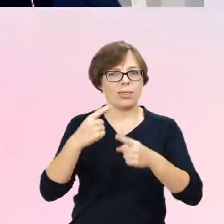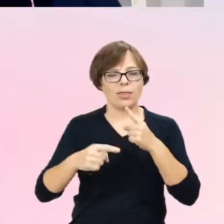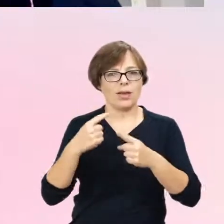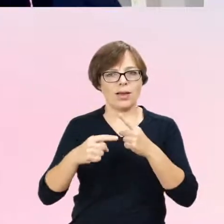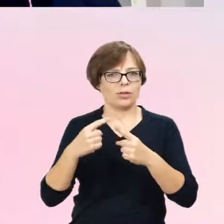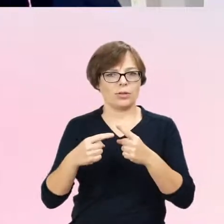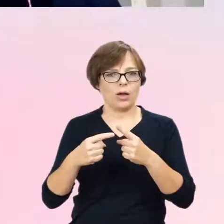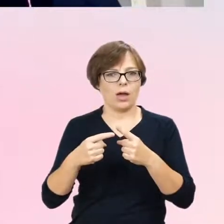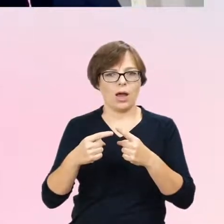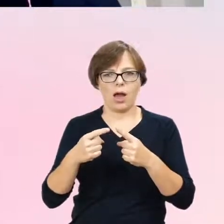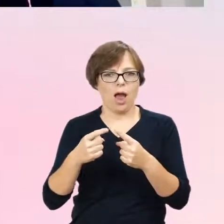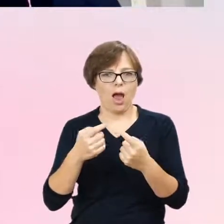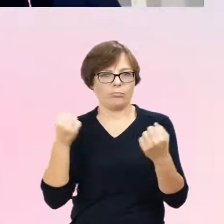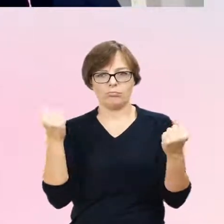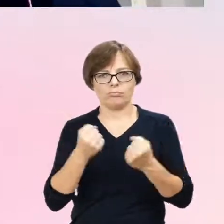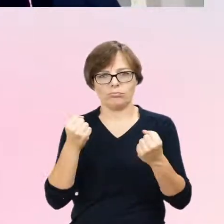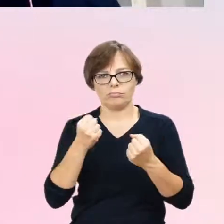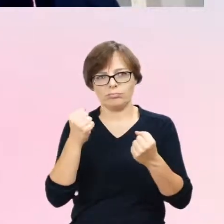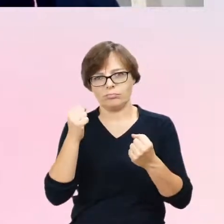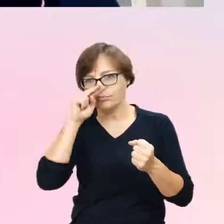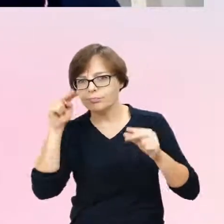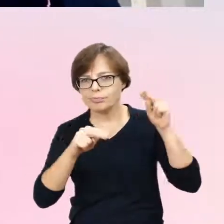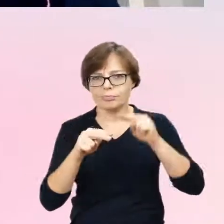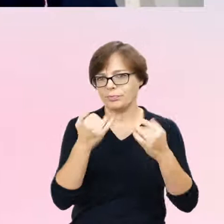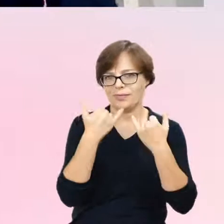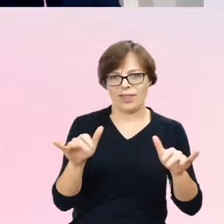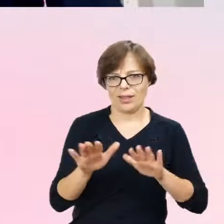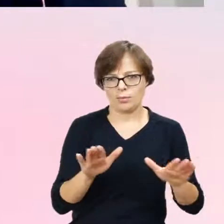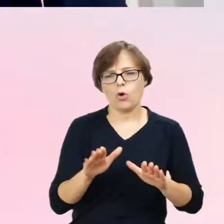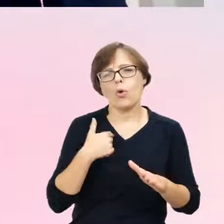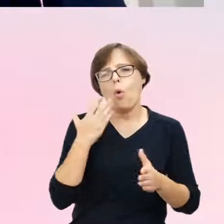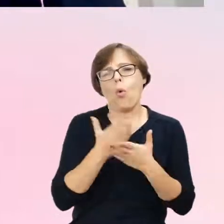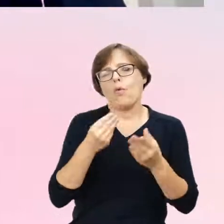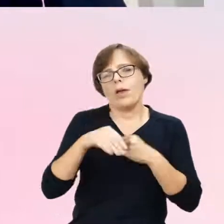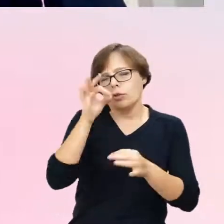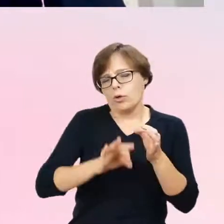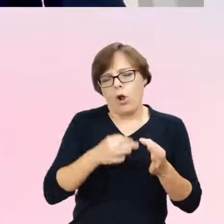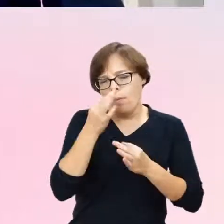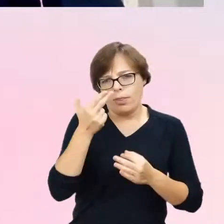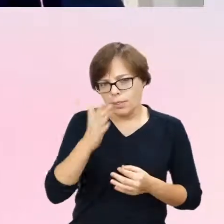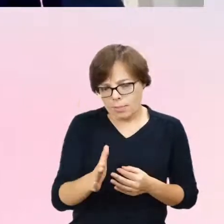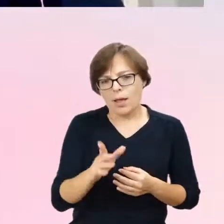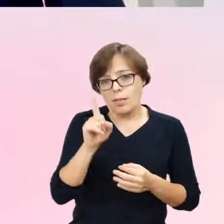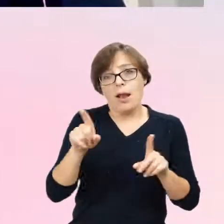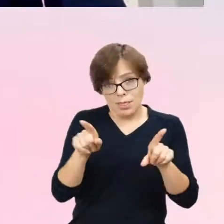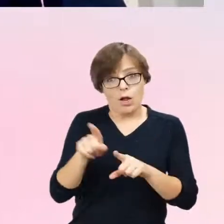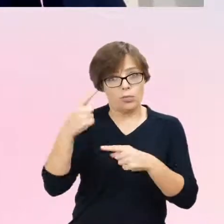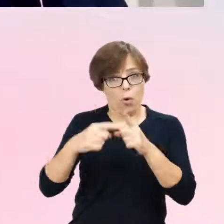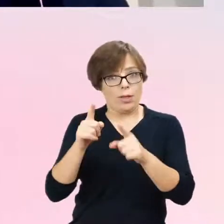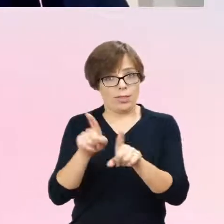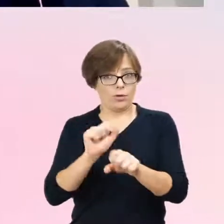transpłciowości. I tu już nie będę się zagłębiać, ale to też jest jakby istotne.